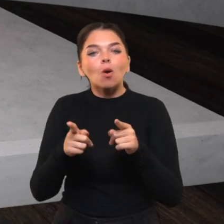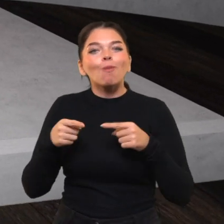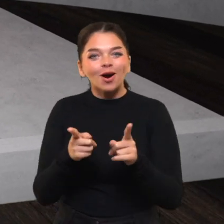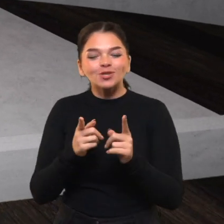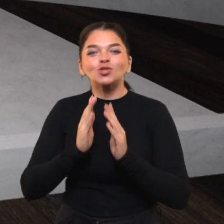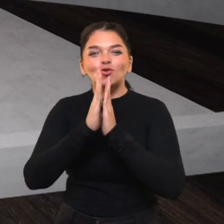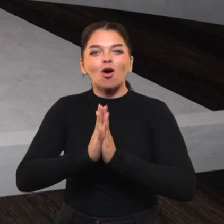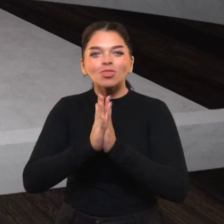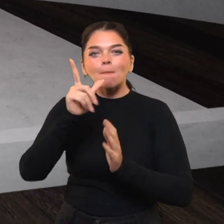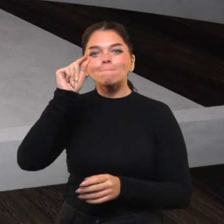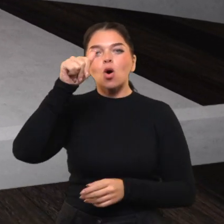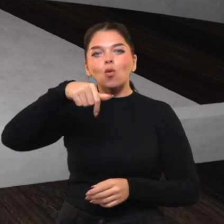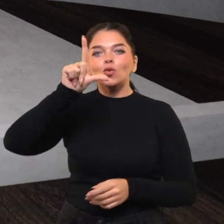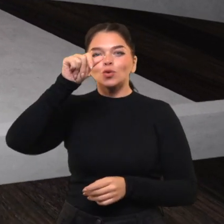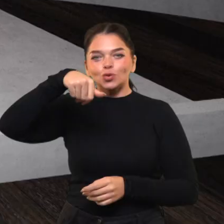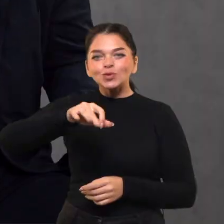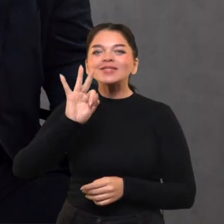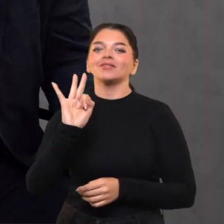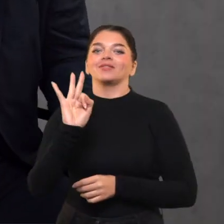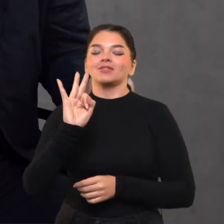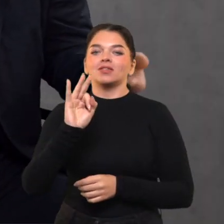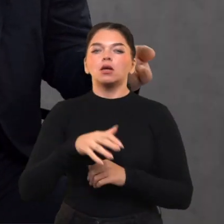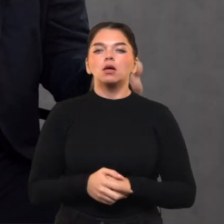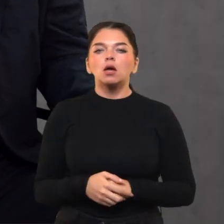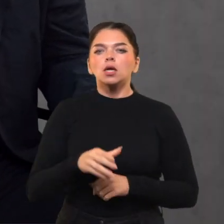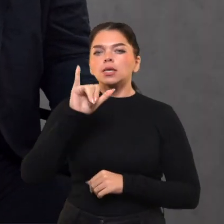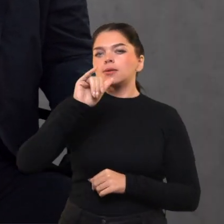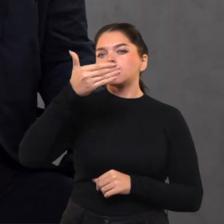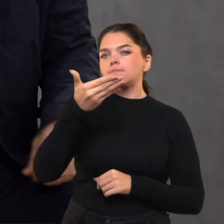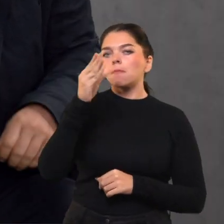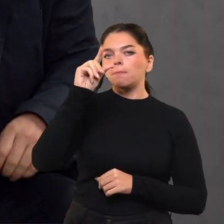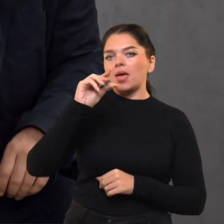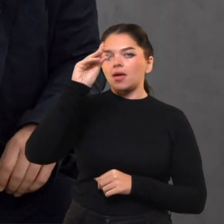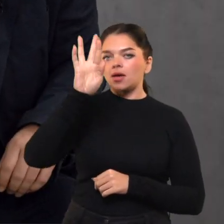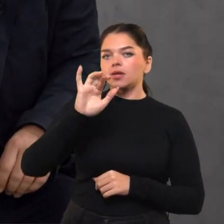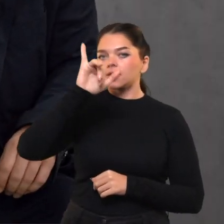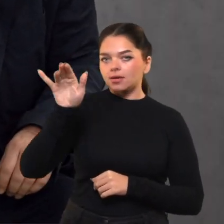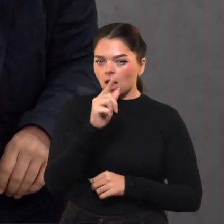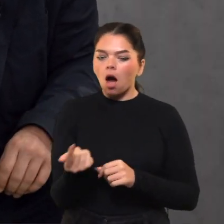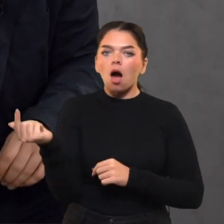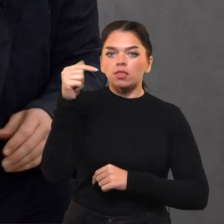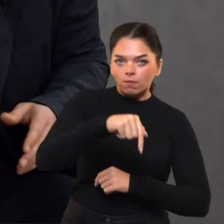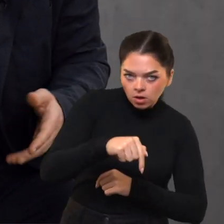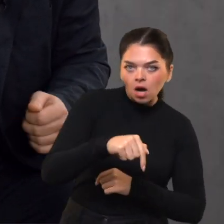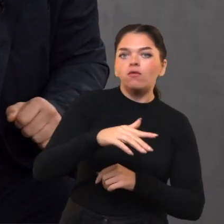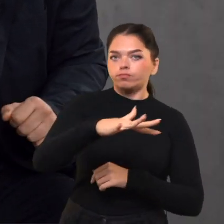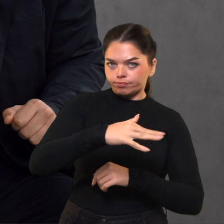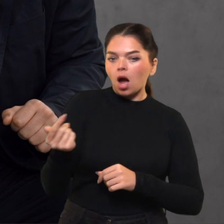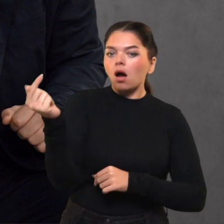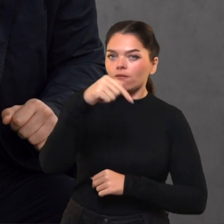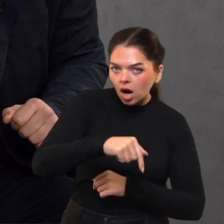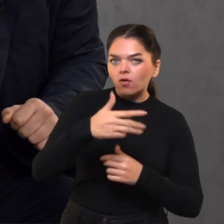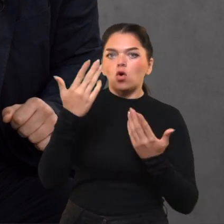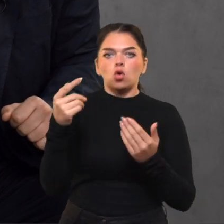propagandistų. Šventas Paulius, kuris apvažiavo tuometinį imperiją, kelis kartus apsuko. ne visą laiką